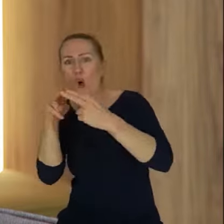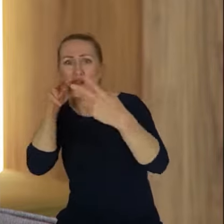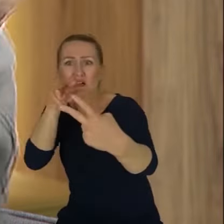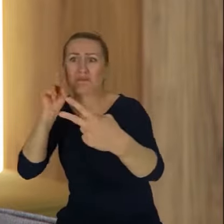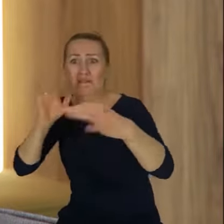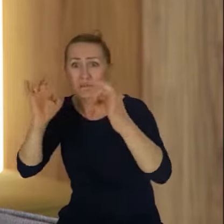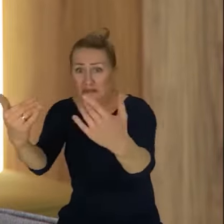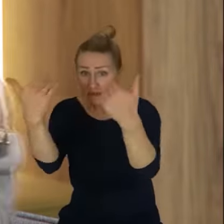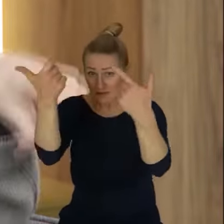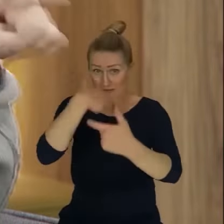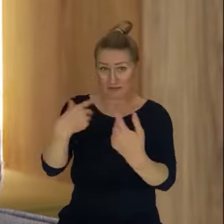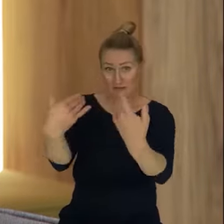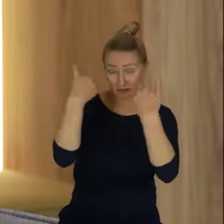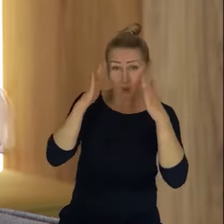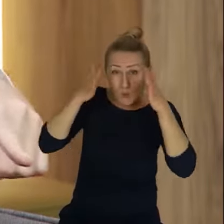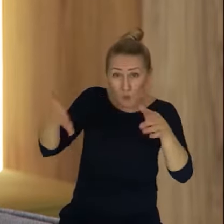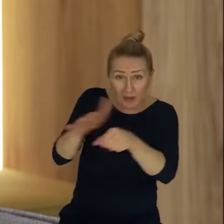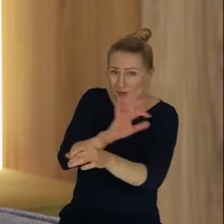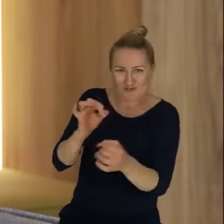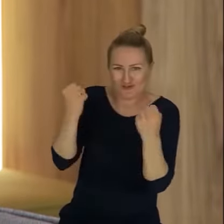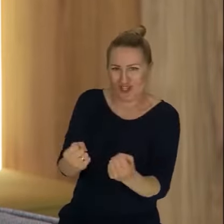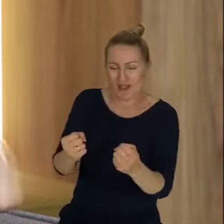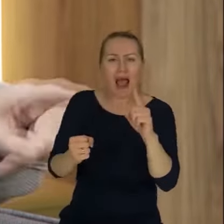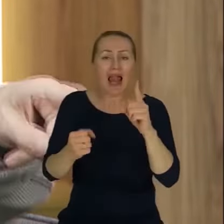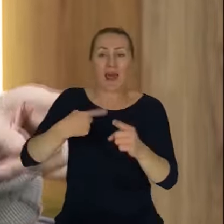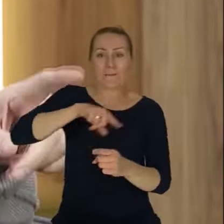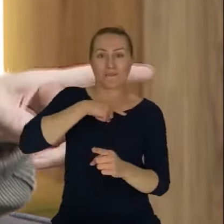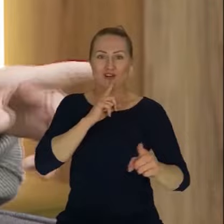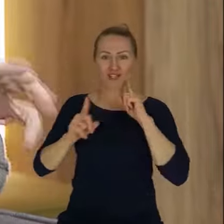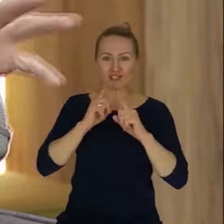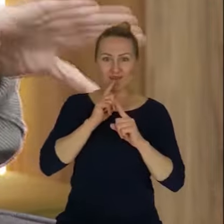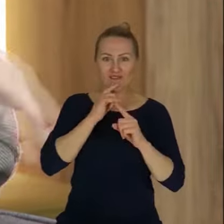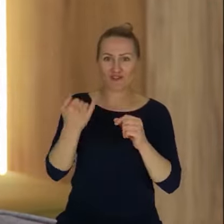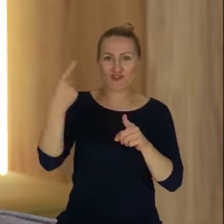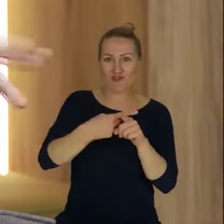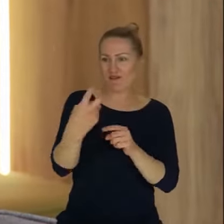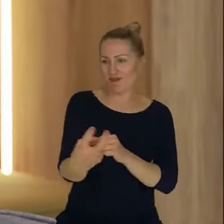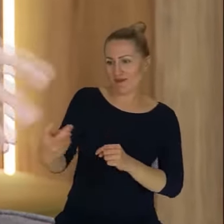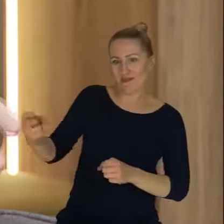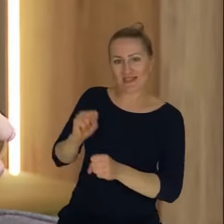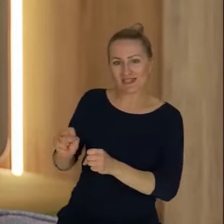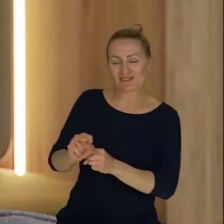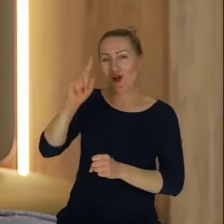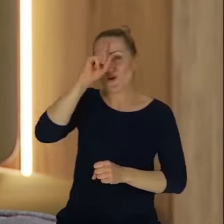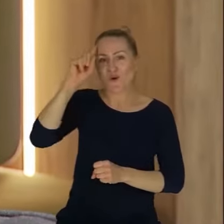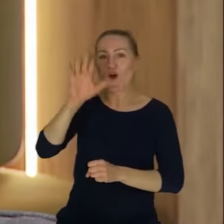uwagę tego, że jak tutaj rozmawiamy, to jeszcze tutaj siedzi ktoś, kogo my nie widzimy. To są państwo, którzy są z nami teraz w sieci i nas oglądają. Jeżeli prowadzę